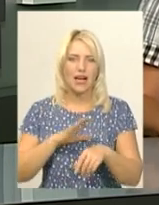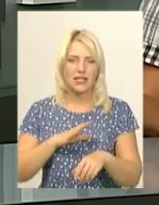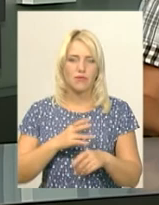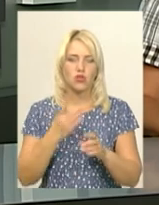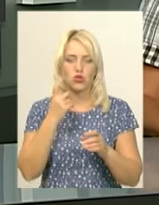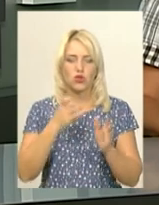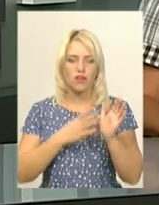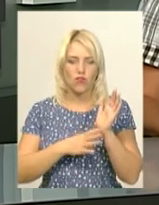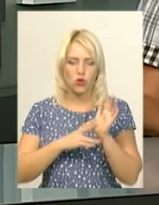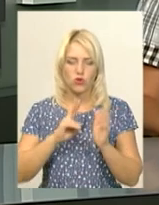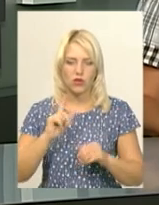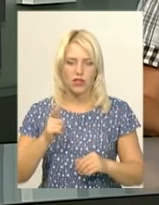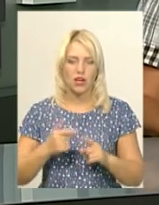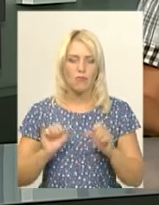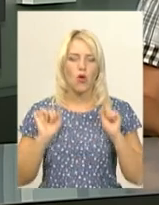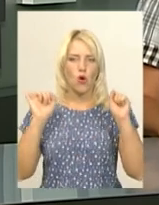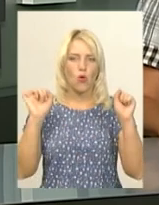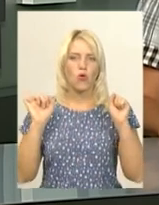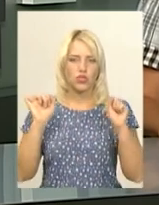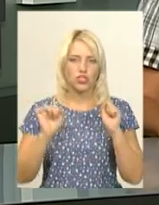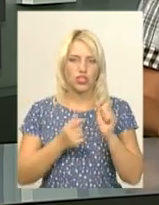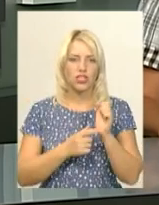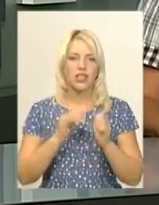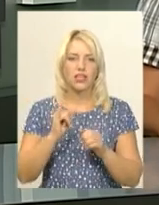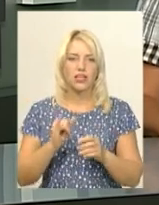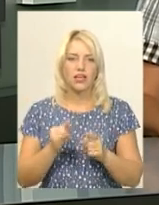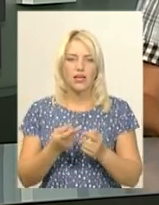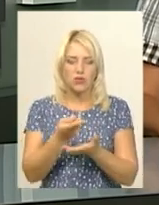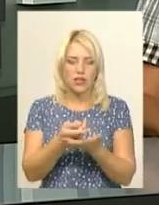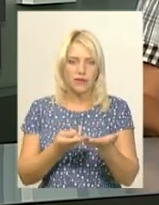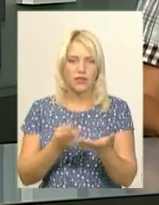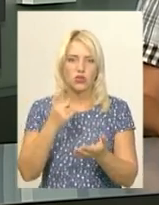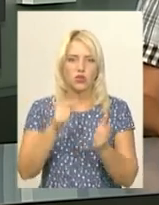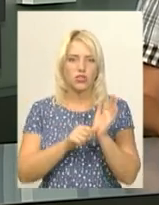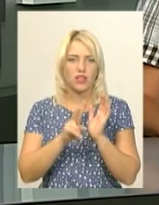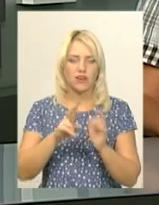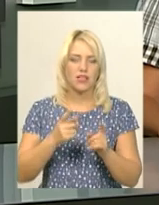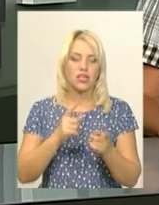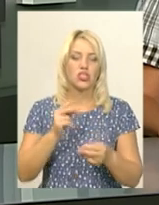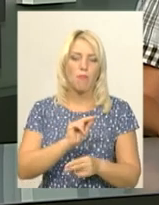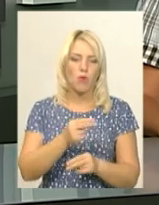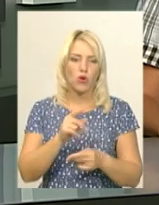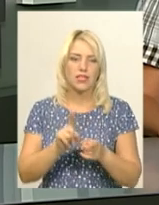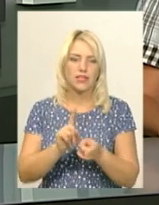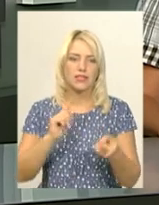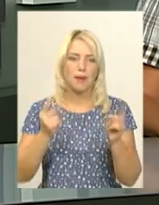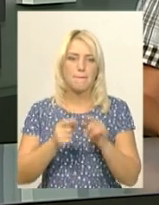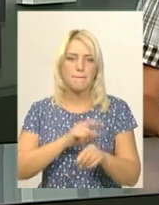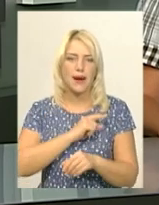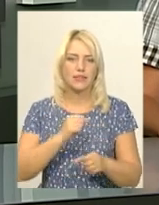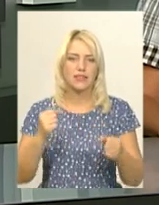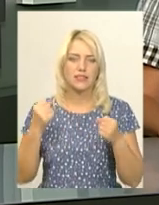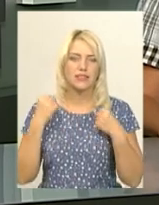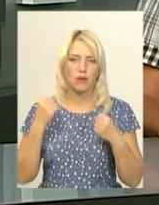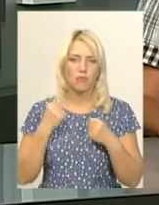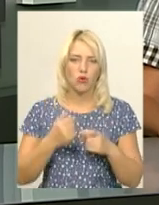лежачі – 120 кілограмів, у становій тязі – 162 кілограми. Чемпіонкою стали майстер спорту міжнародного класу Анастасія Антонюк